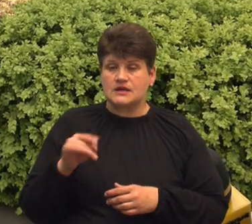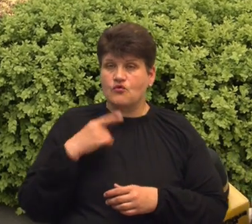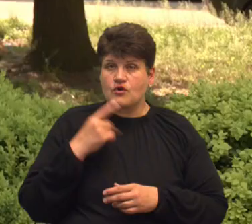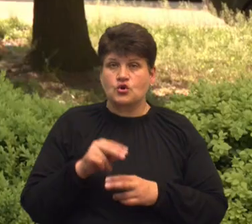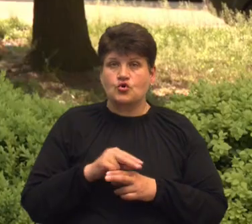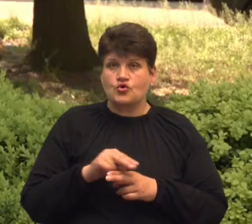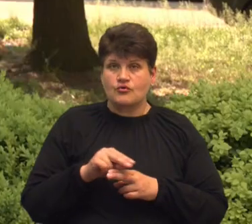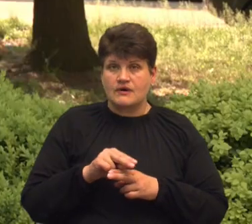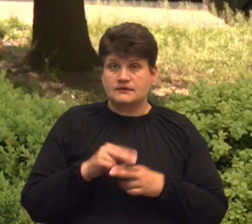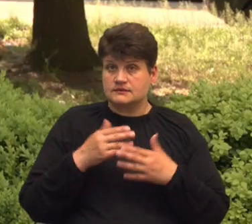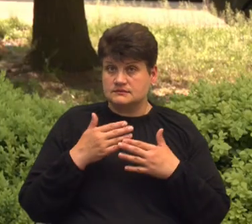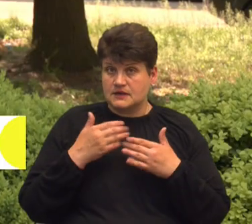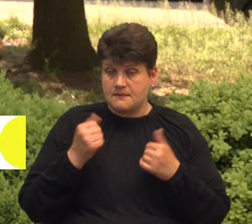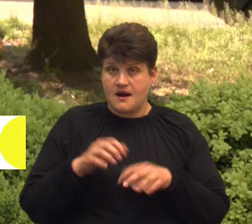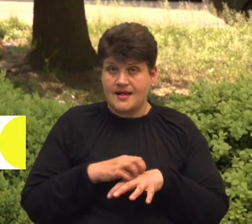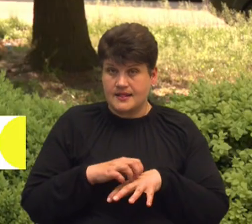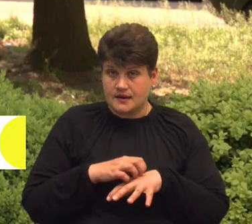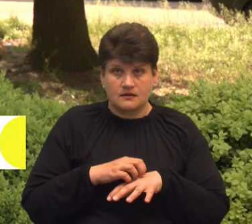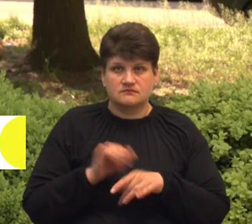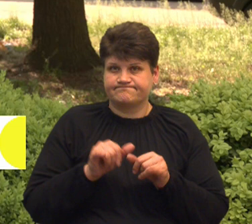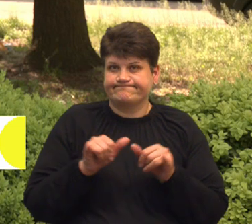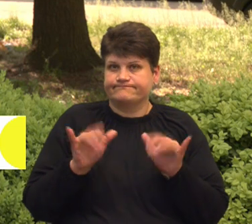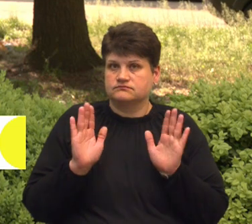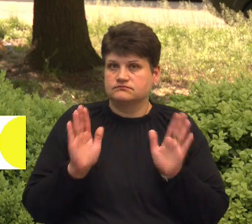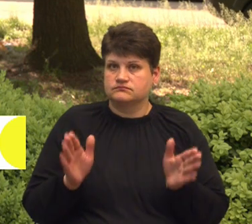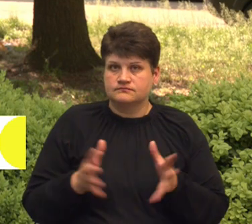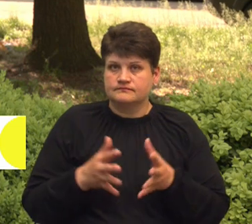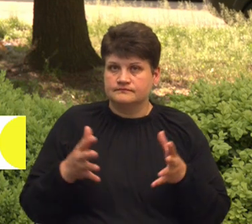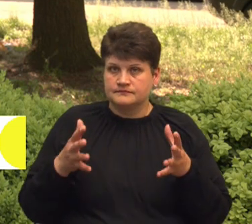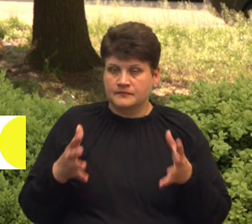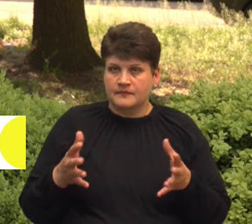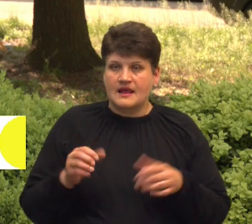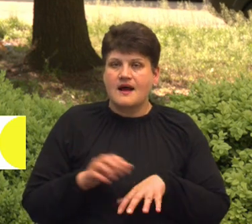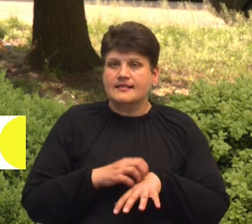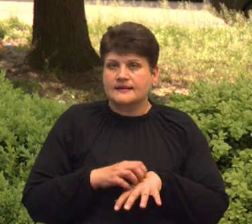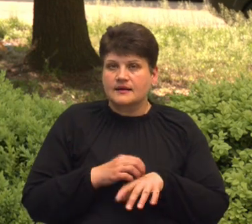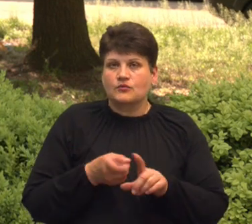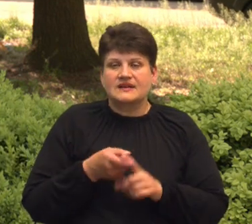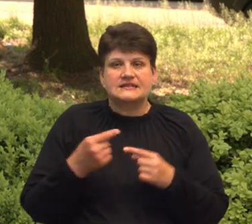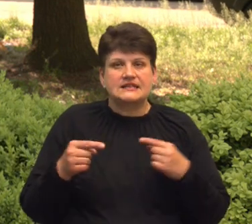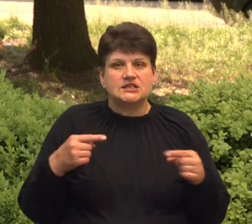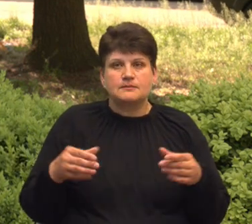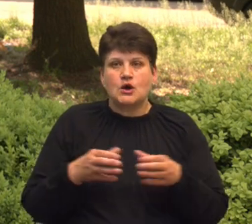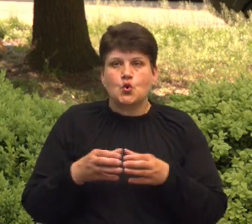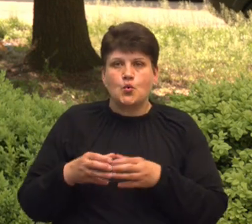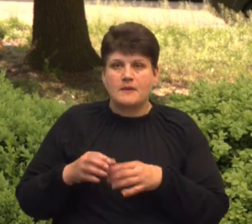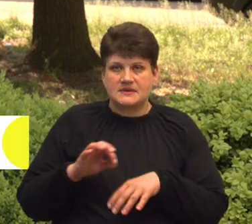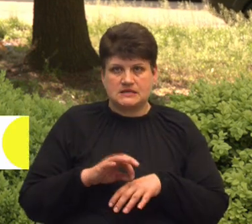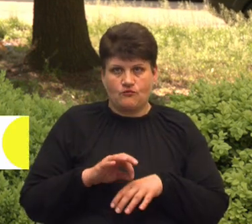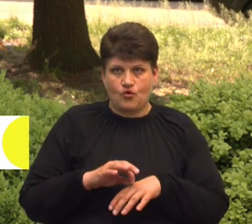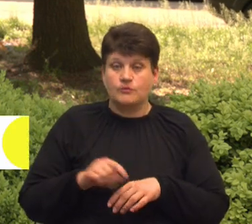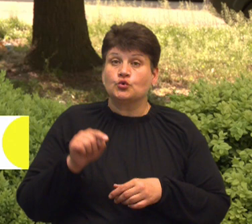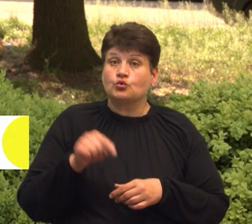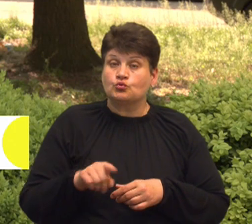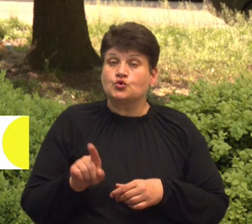прогресує. Алергічні захворювання часто пов'язані з іншими групами захворювань. Чому? Тому що, наприклад,